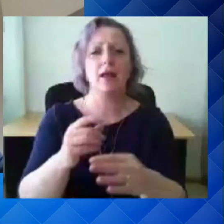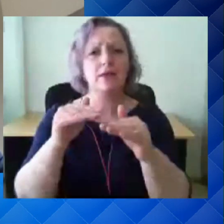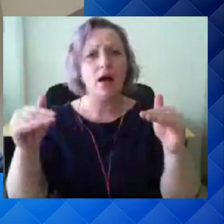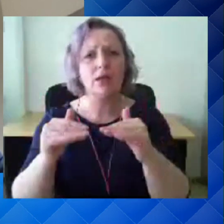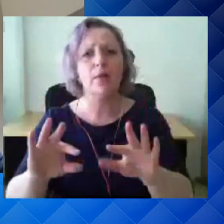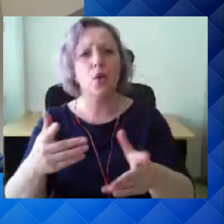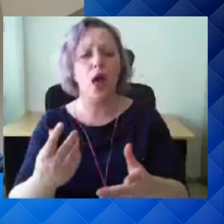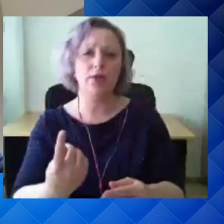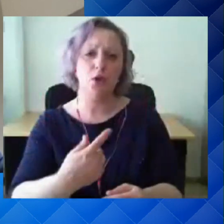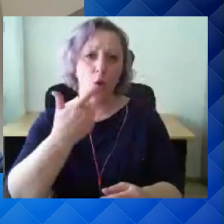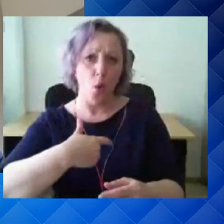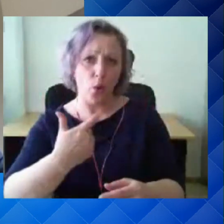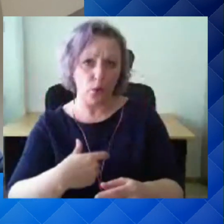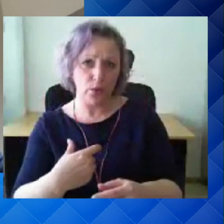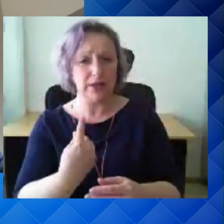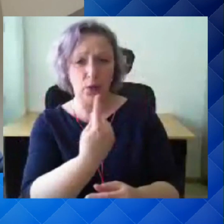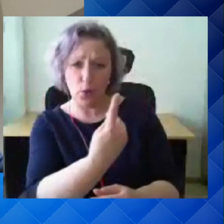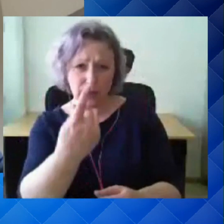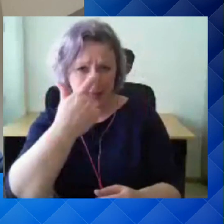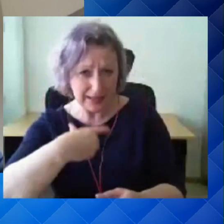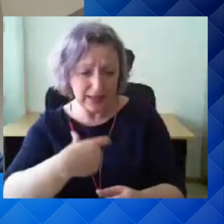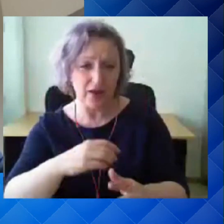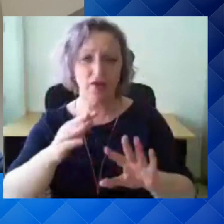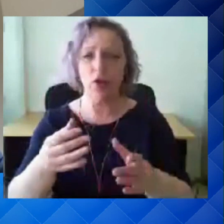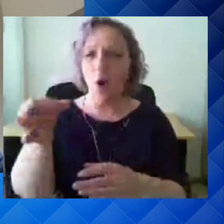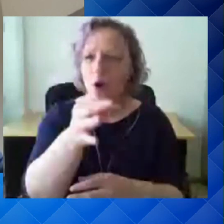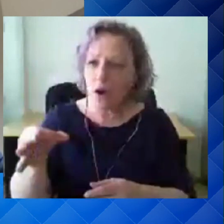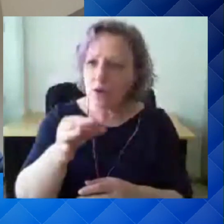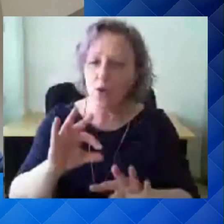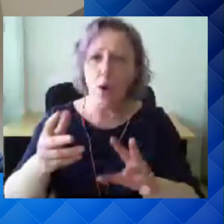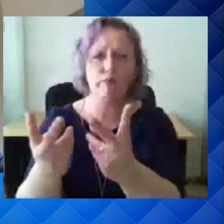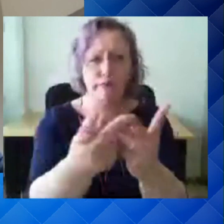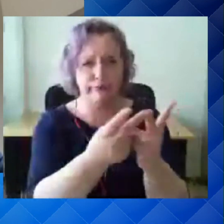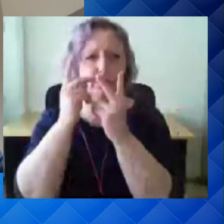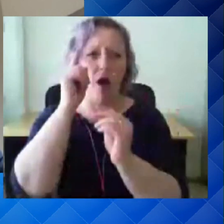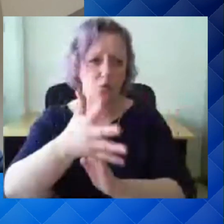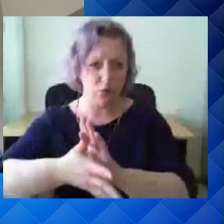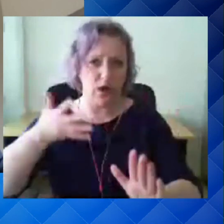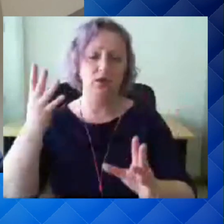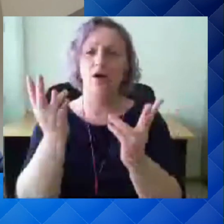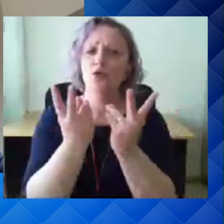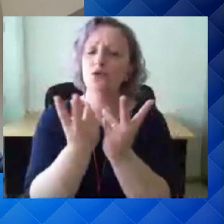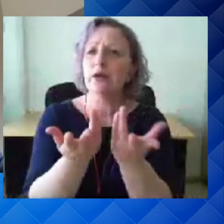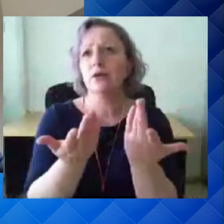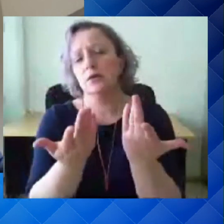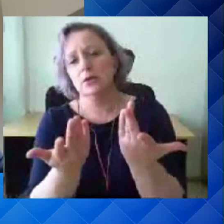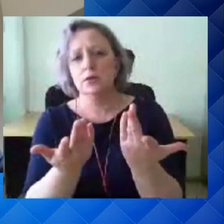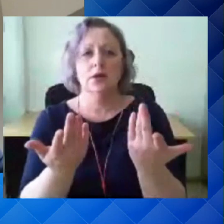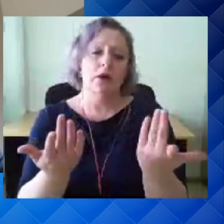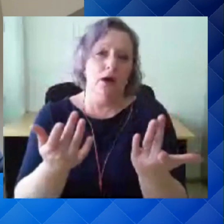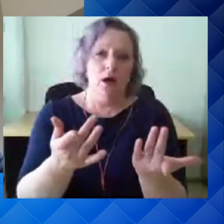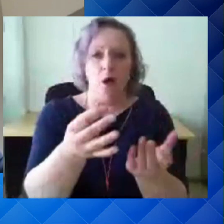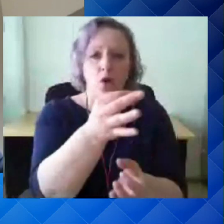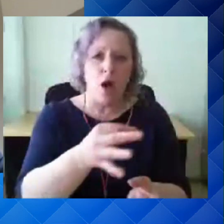üksikisikorganisatsiooni ja kõigi teiste puhul üheselt mõistetavad ja iga osapool siis on see tööande, koolipidea ja avaliku ürituste